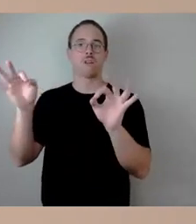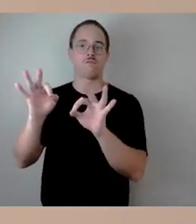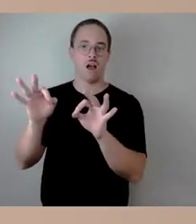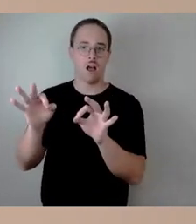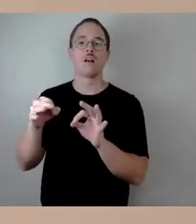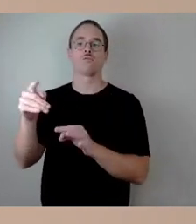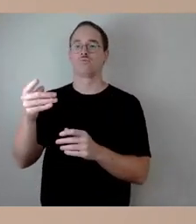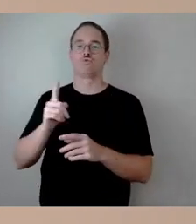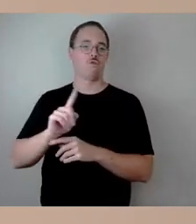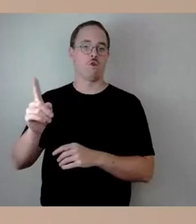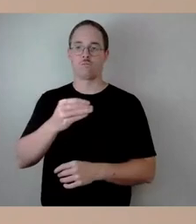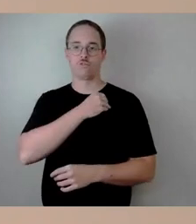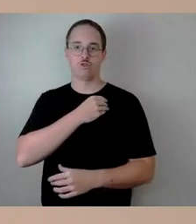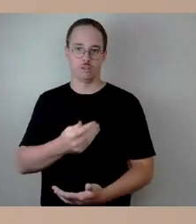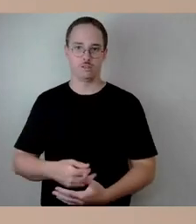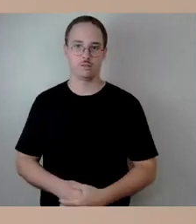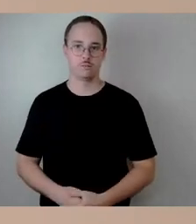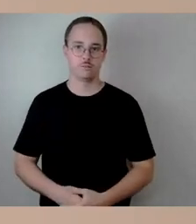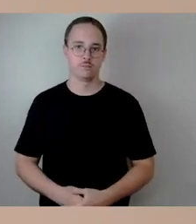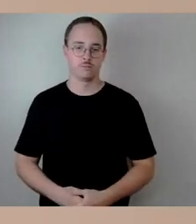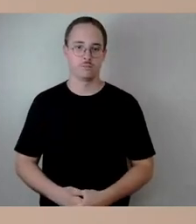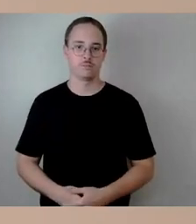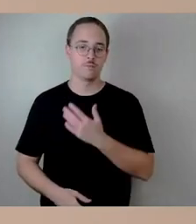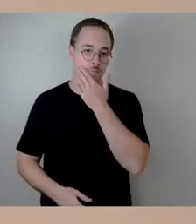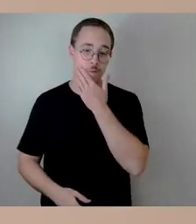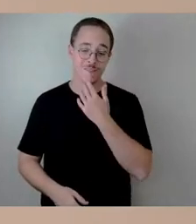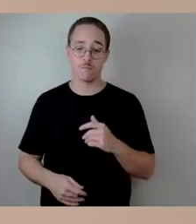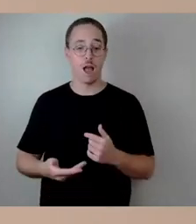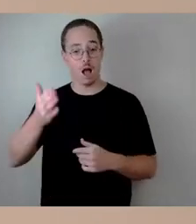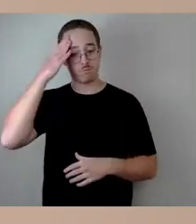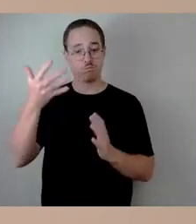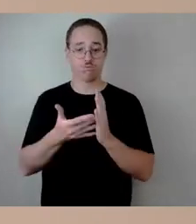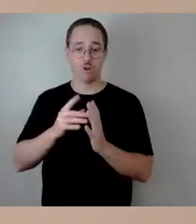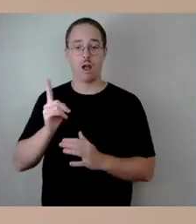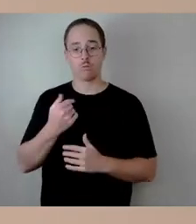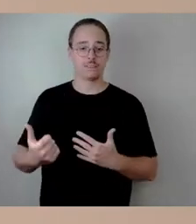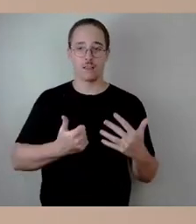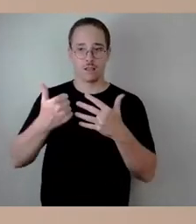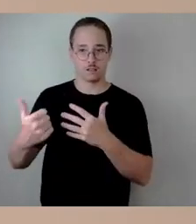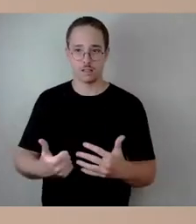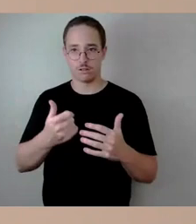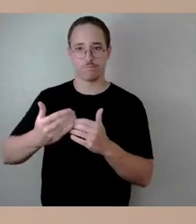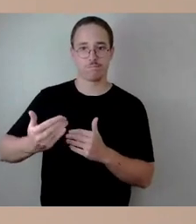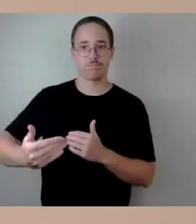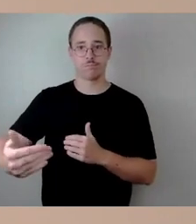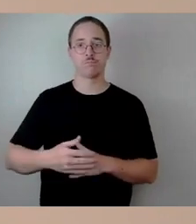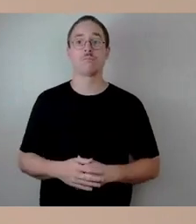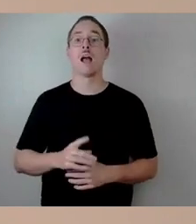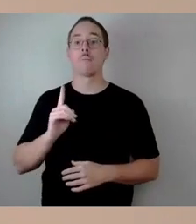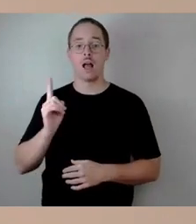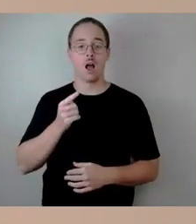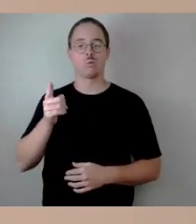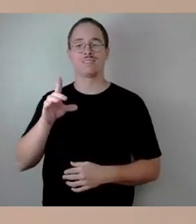sechs Jahre stattfindet, aber dann eben auch nach der entsprechenden DIN-Norm aller drei Jahre einfache